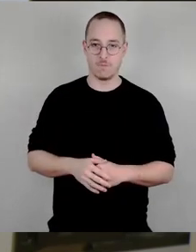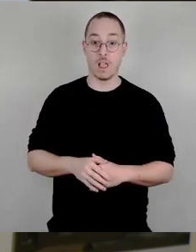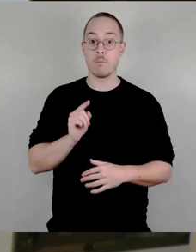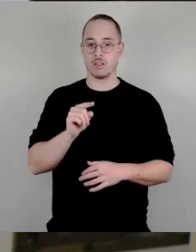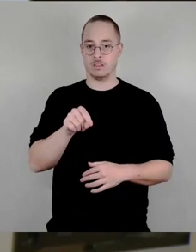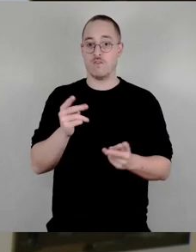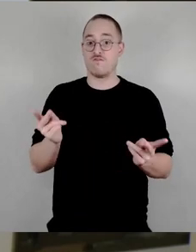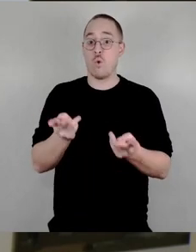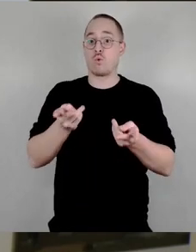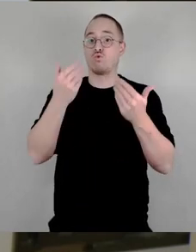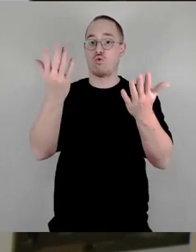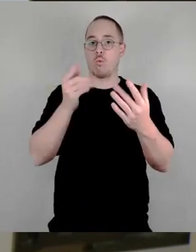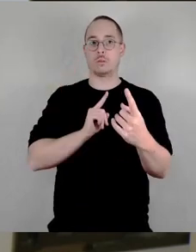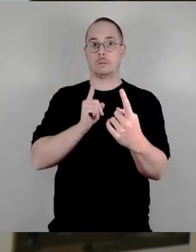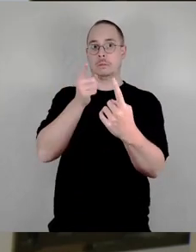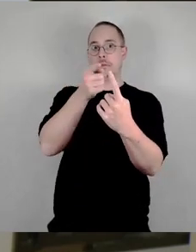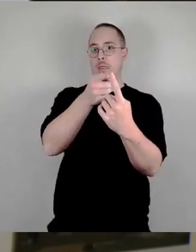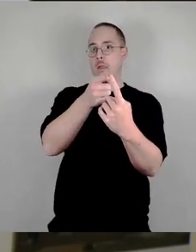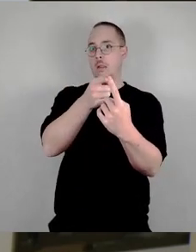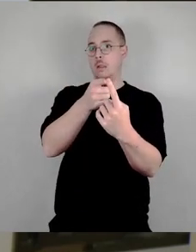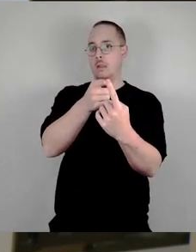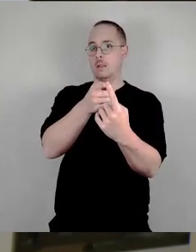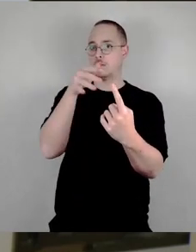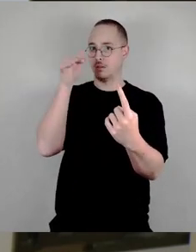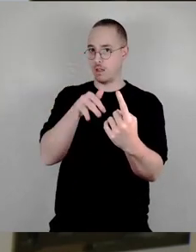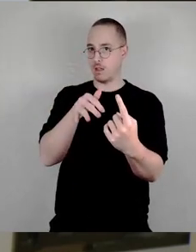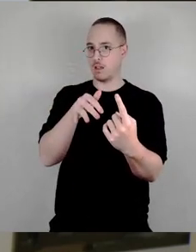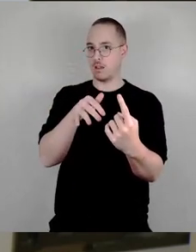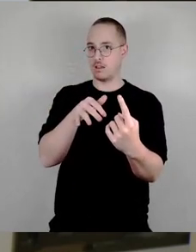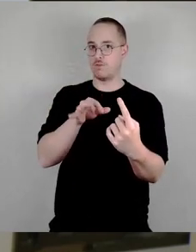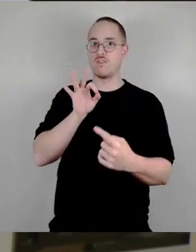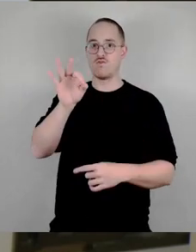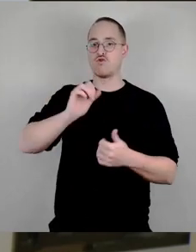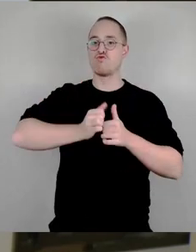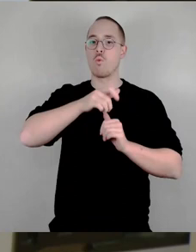Sportlerinnen und Sportler tendenziell überfordert